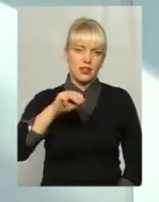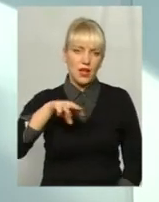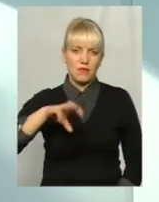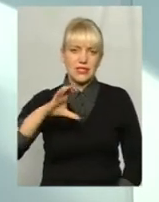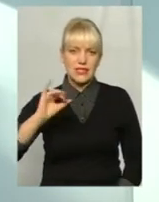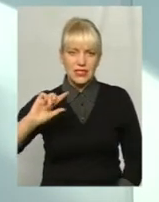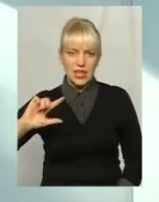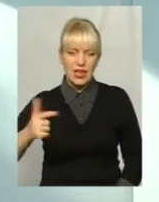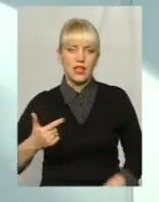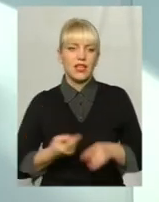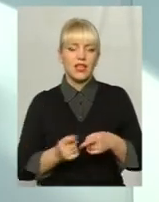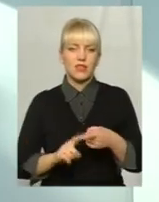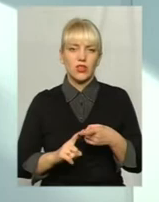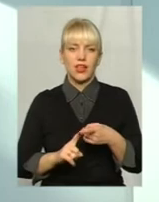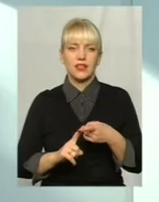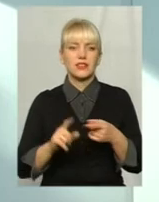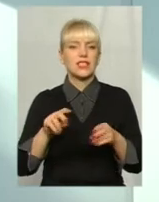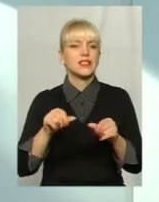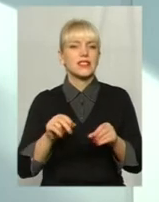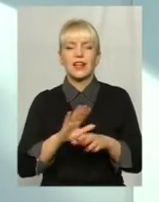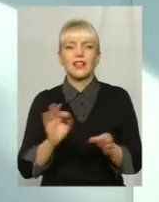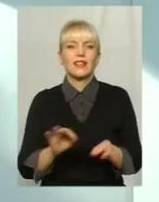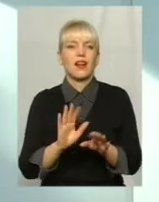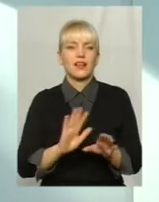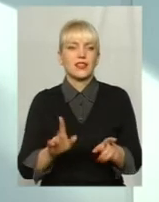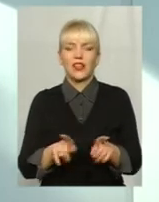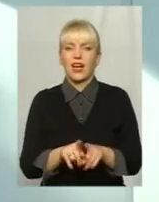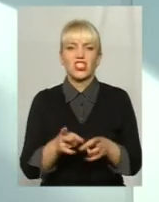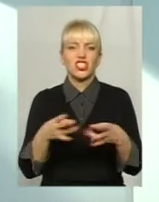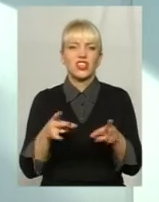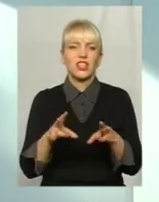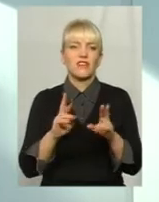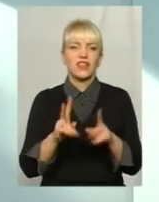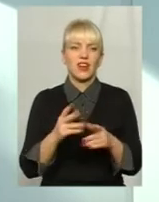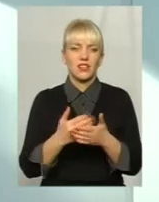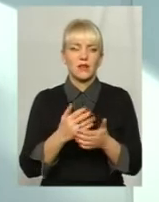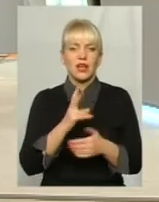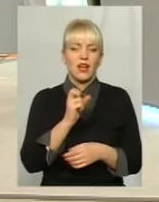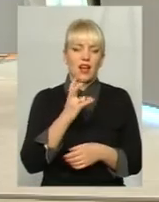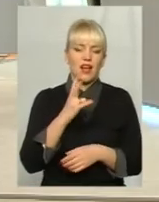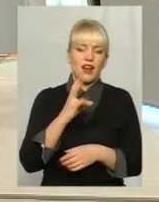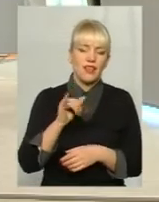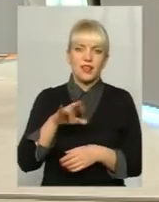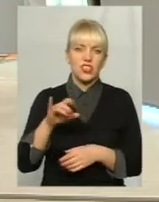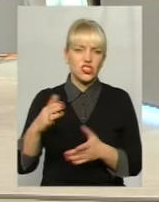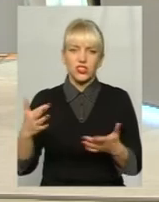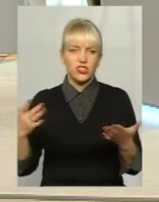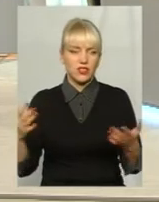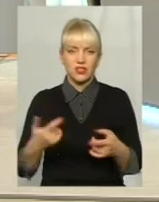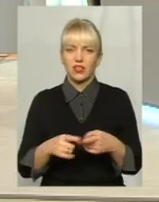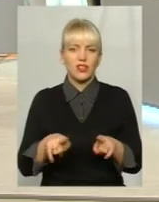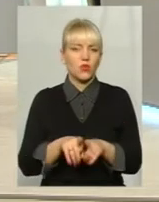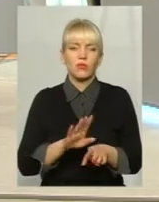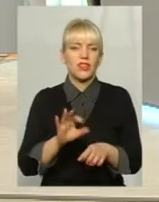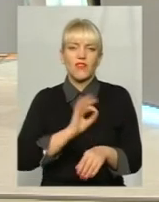І сіль вона ніяка, ну, будемо казати, не така шкідлива, як там калійні чи якісь там солі. Ми таких не